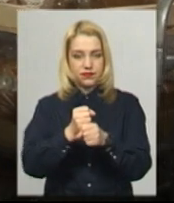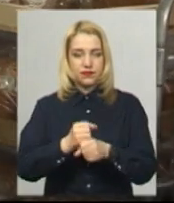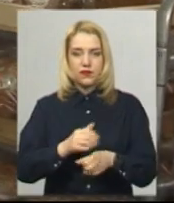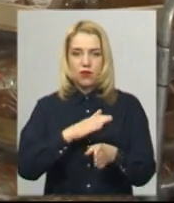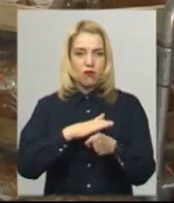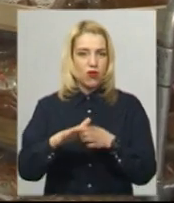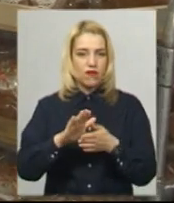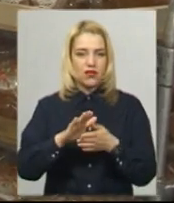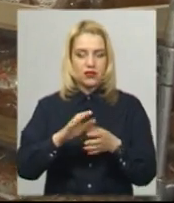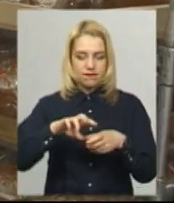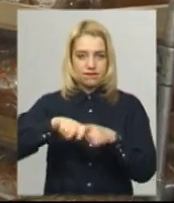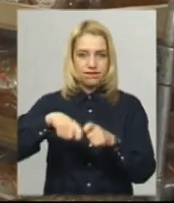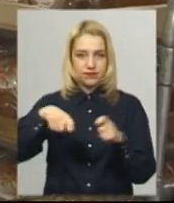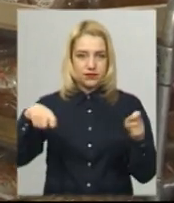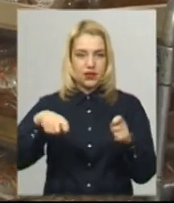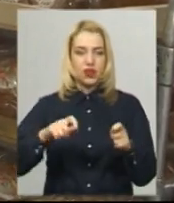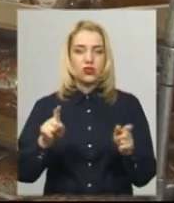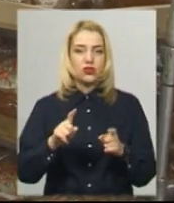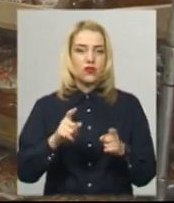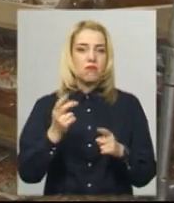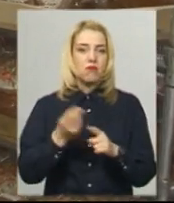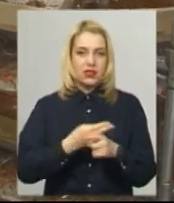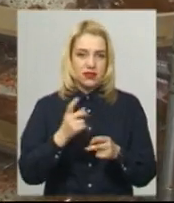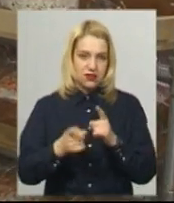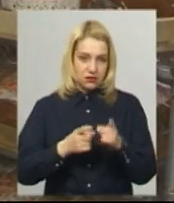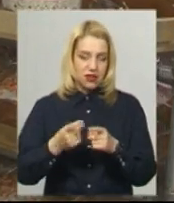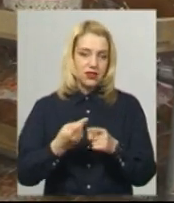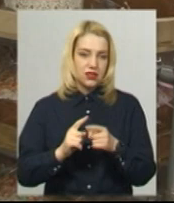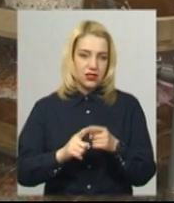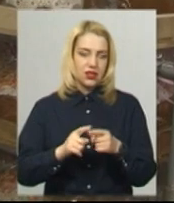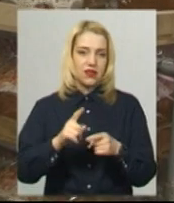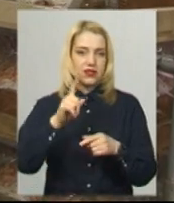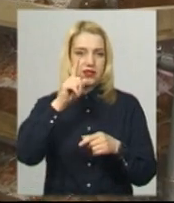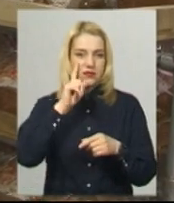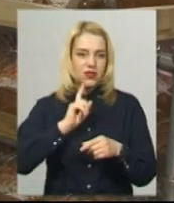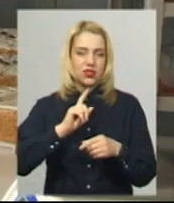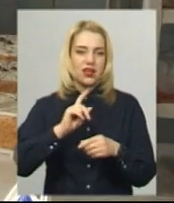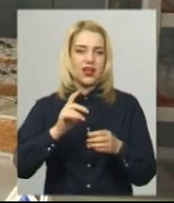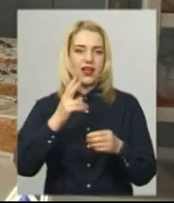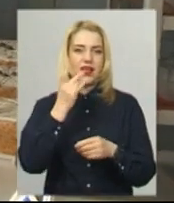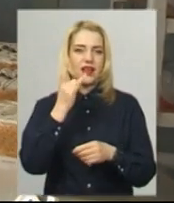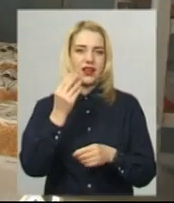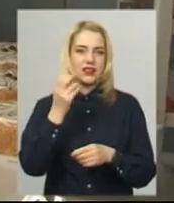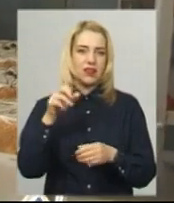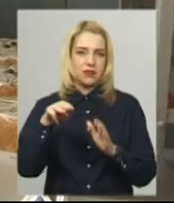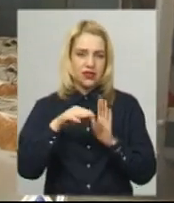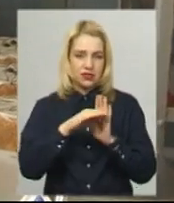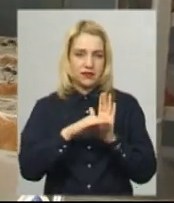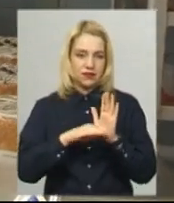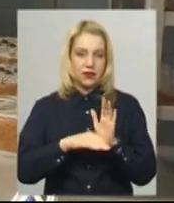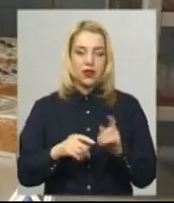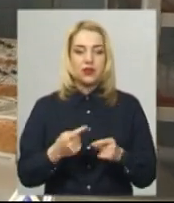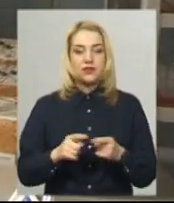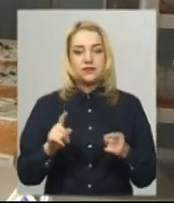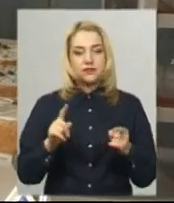пакування. Що залишилось без змін – це, звичайно, здробна класична рецептура тіста. Замовити або дізнатися